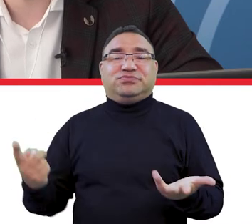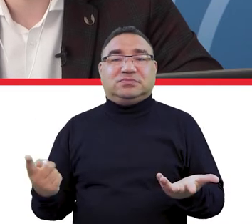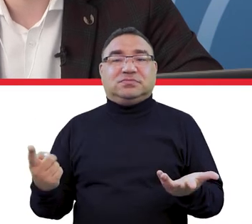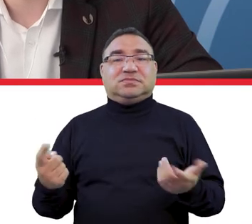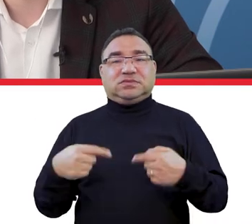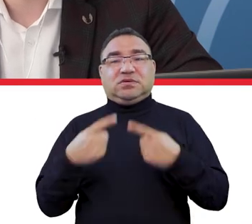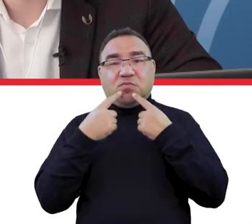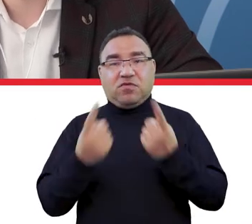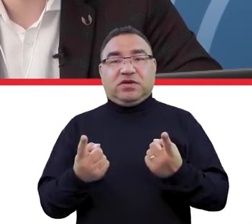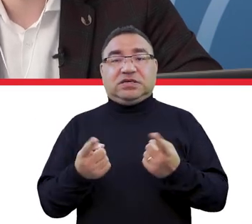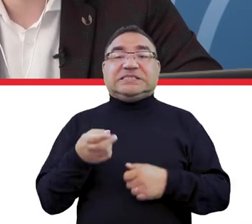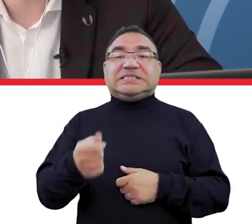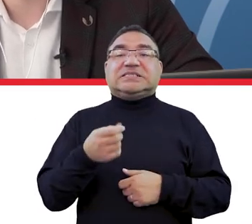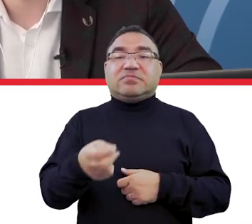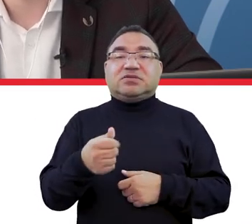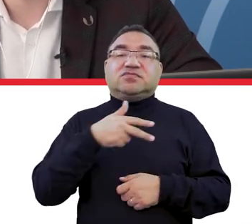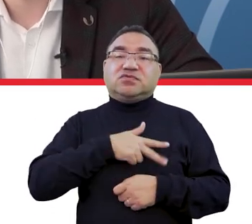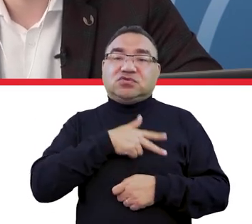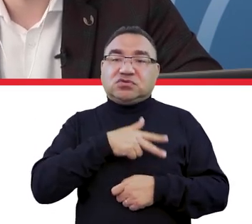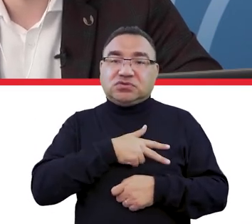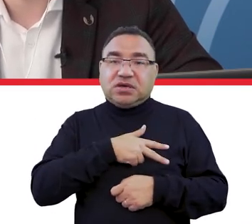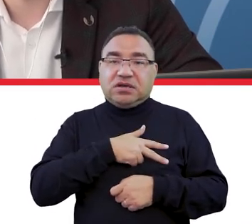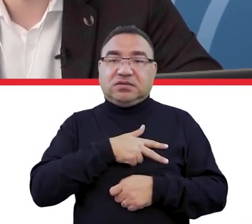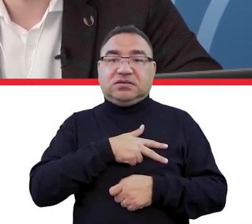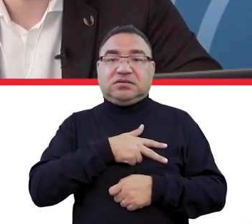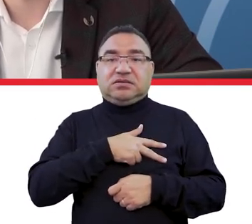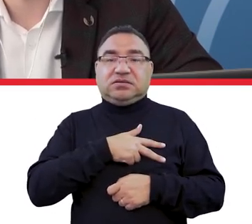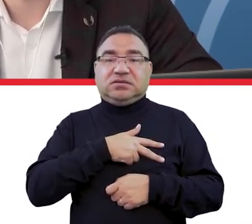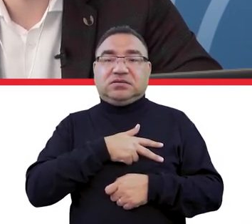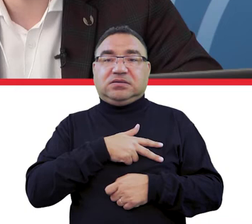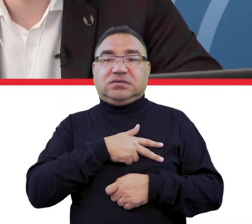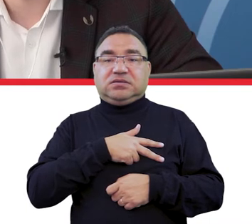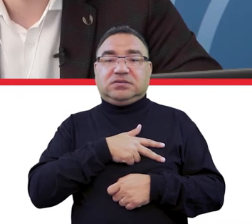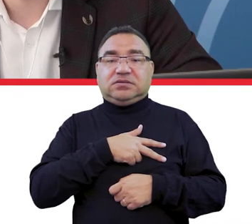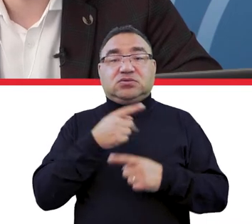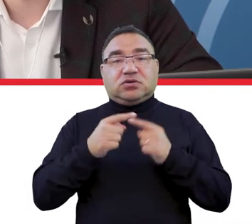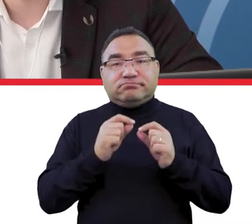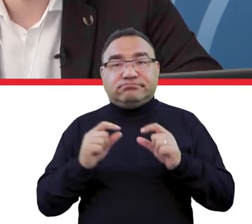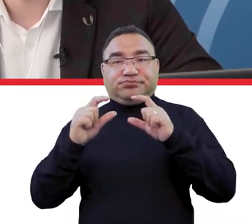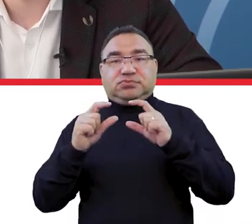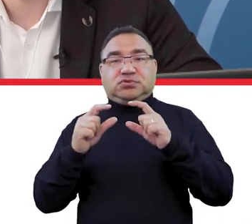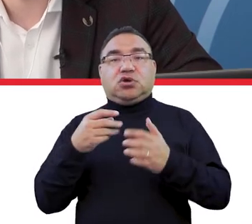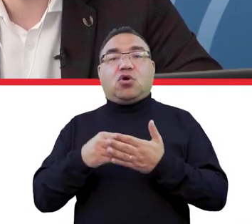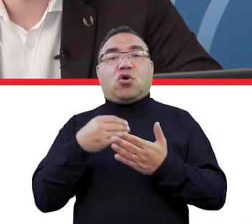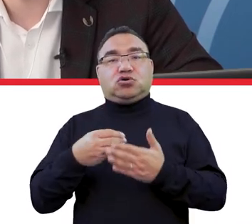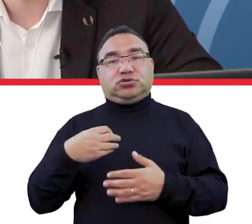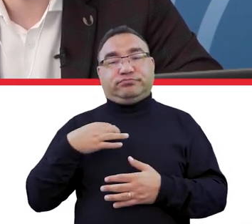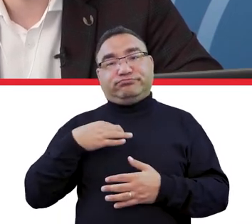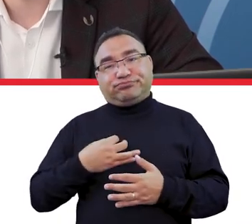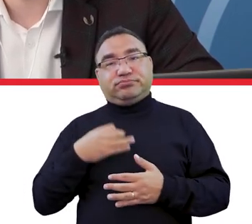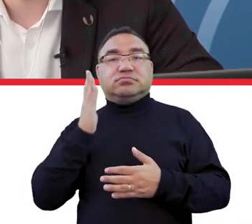przypomnę znowu, że jest kwestia stypendiów socjalnych i ten podniesiony koszt zakwaterowania